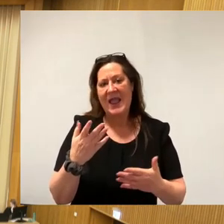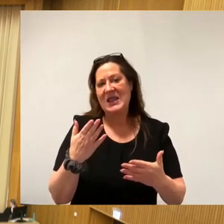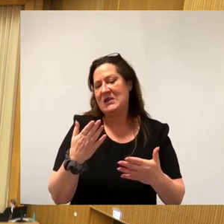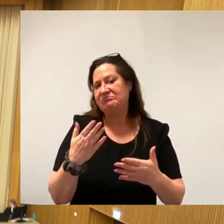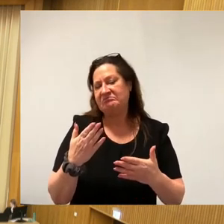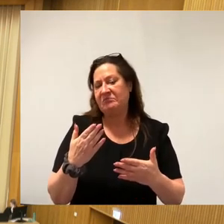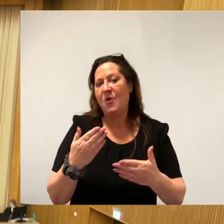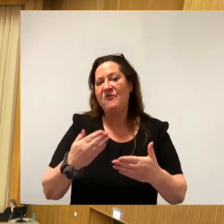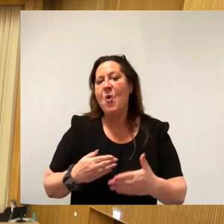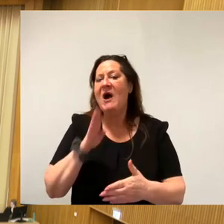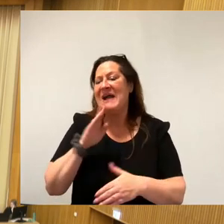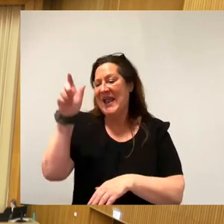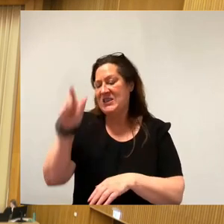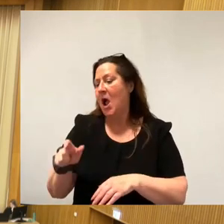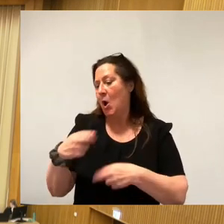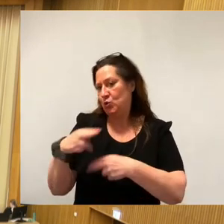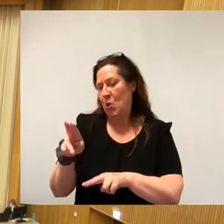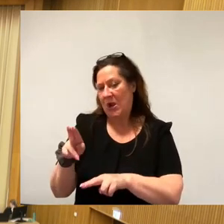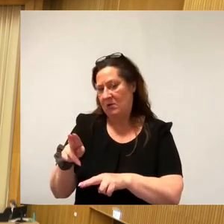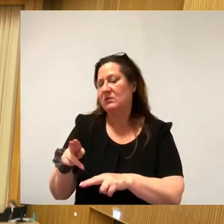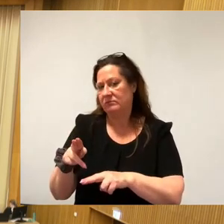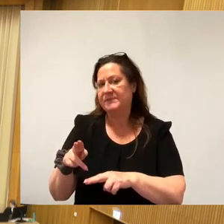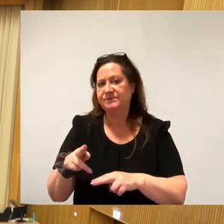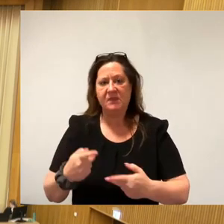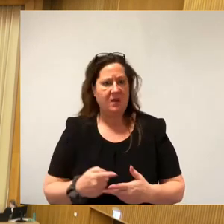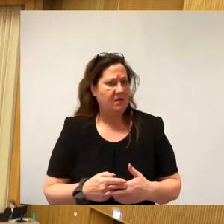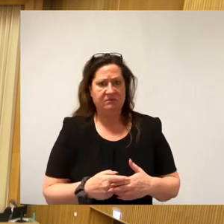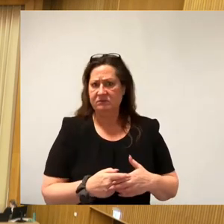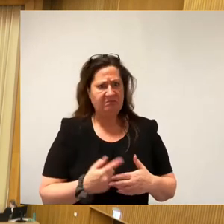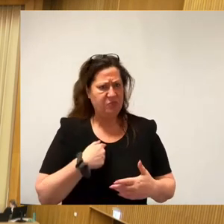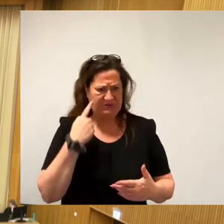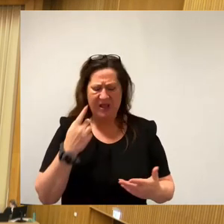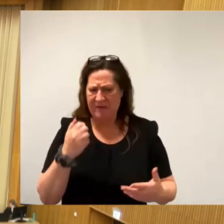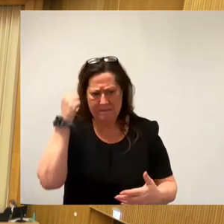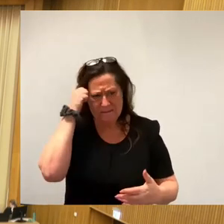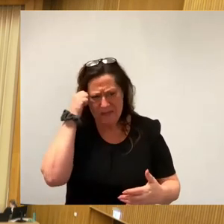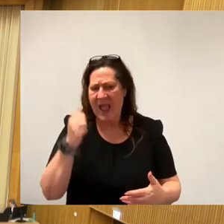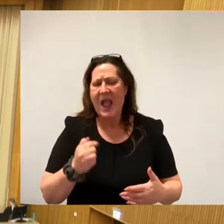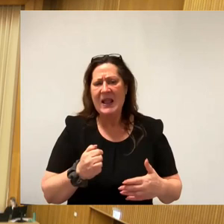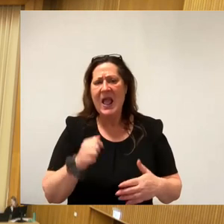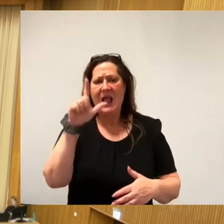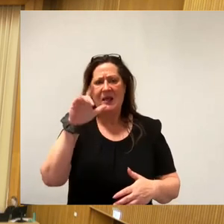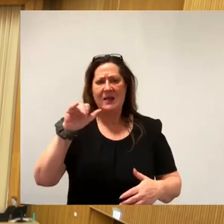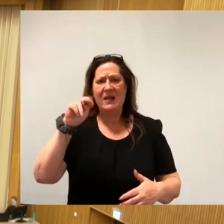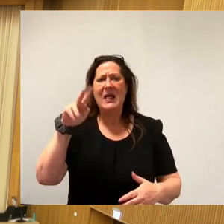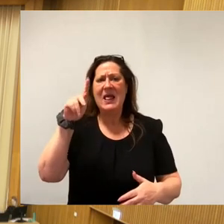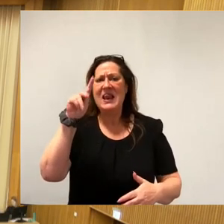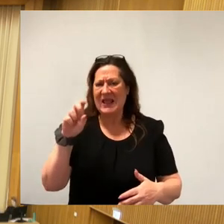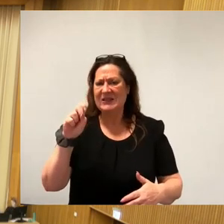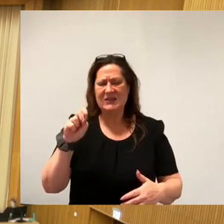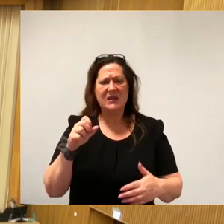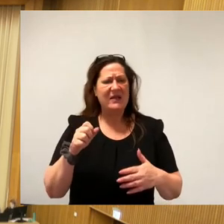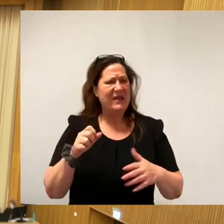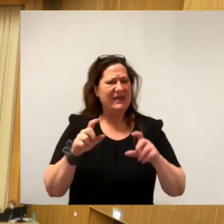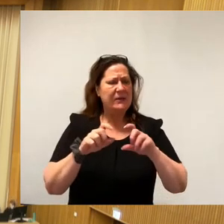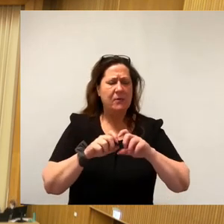interessant, wie Herr Wirtz sich hier äußert und man so richtig merkt, wie die Linke mit diesem Megathema, wo es jetzt einfach